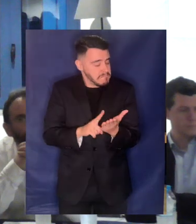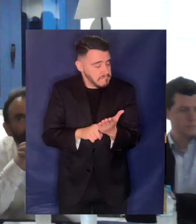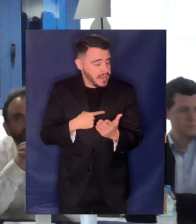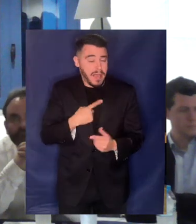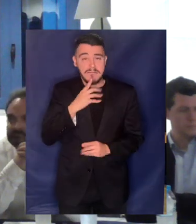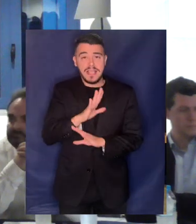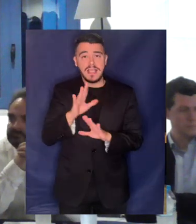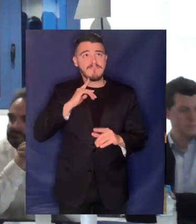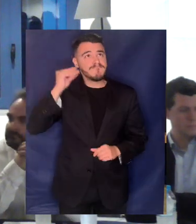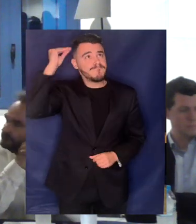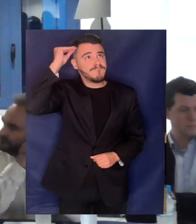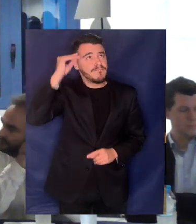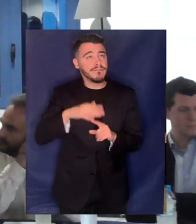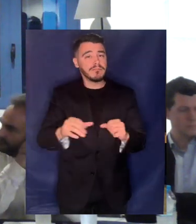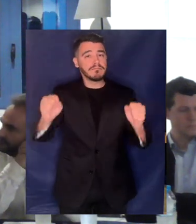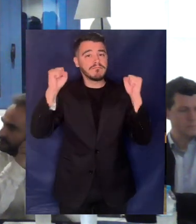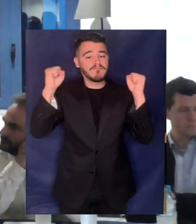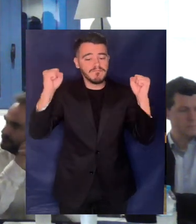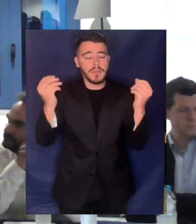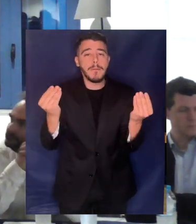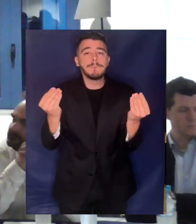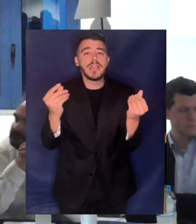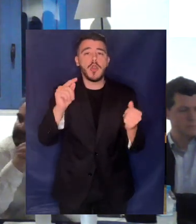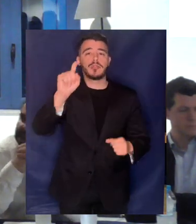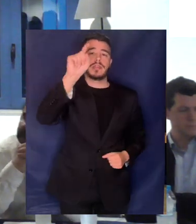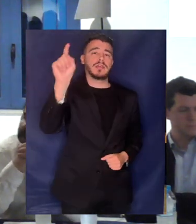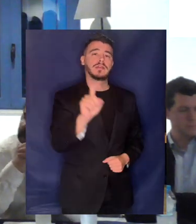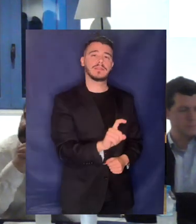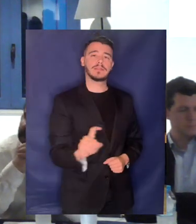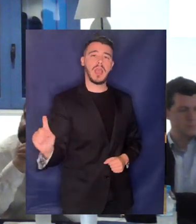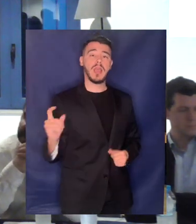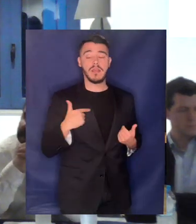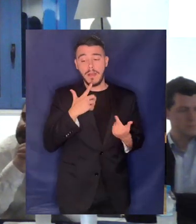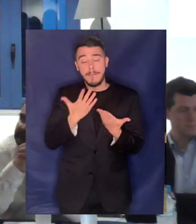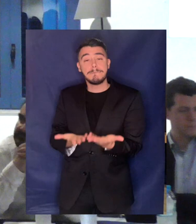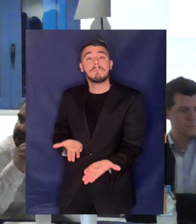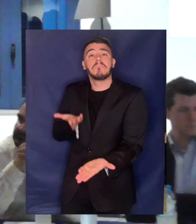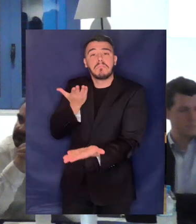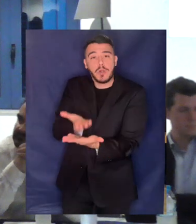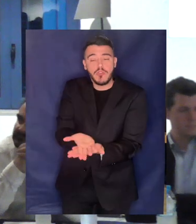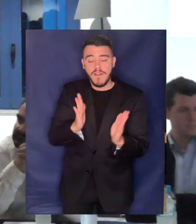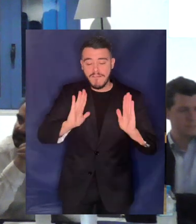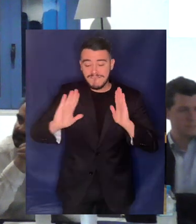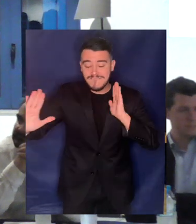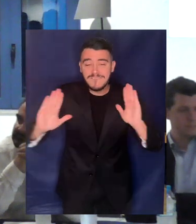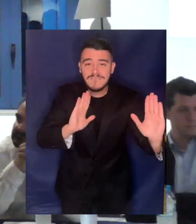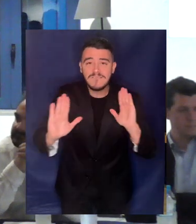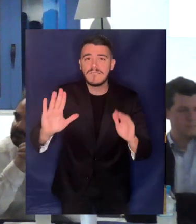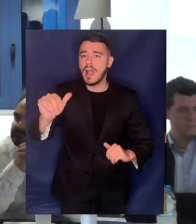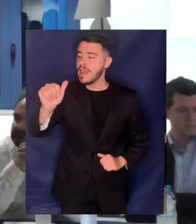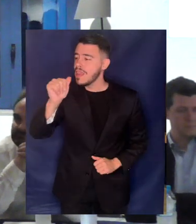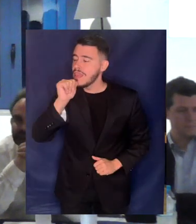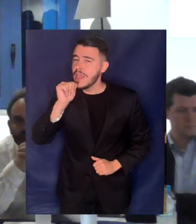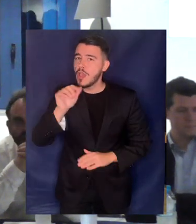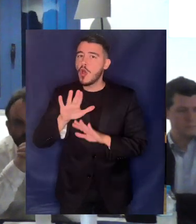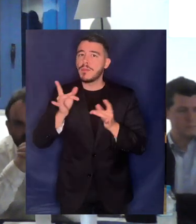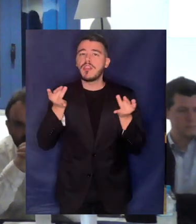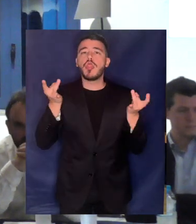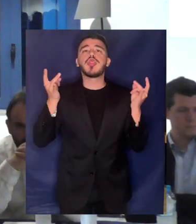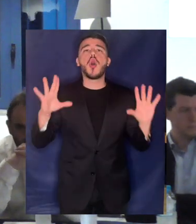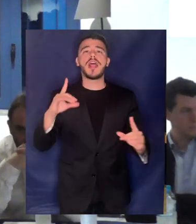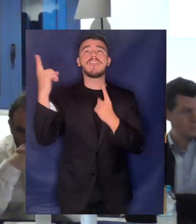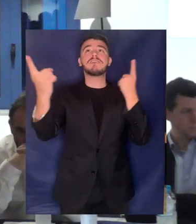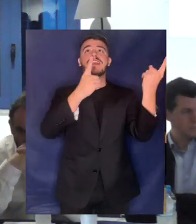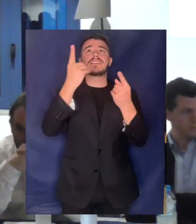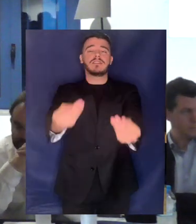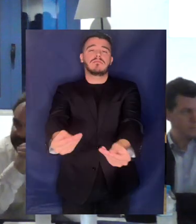και στην ποιότητα της ζωής, μέσα από την πρότασή μας για την πρόσβαση στα δημόσια αγαθά. Δεν μπορούμε να εγγυηθούμε ότι θα έχουμε μια κοινωνία,